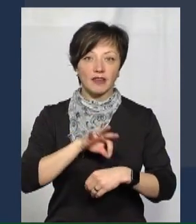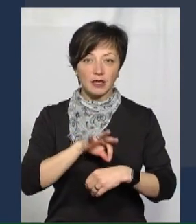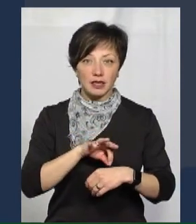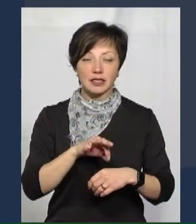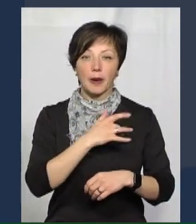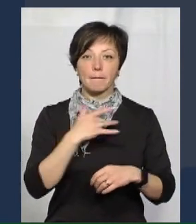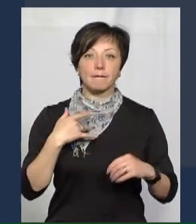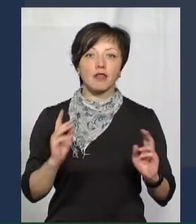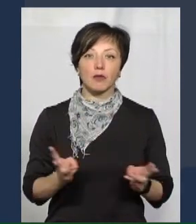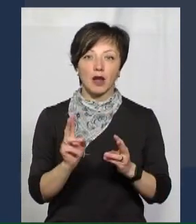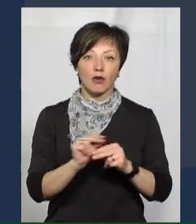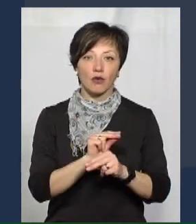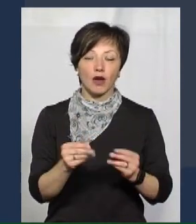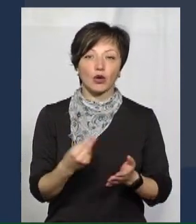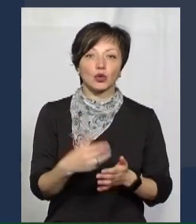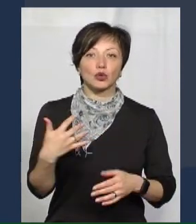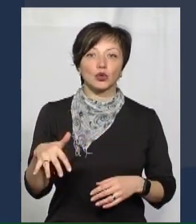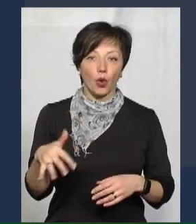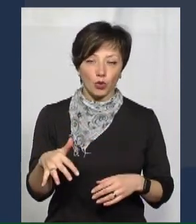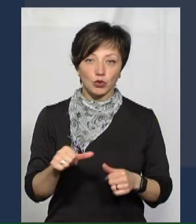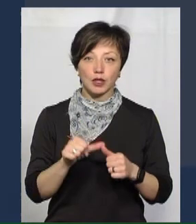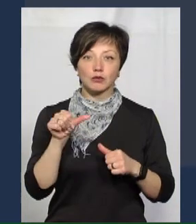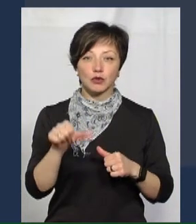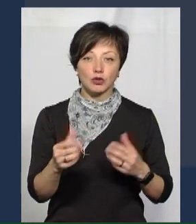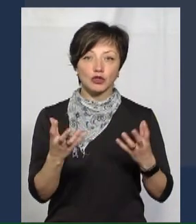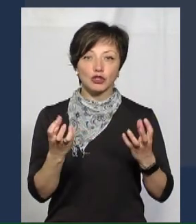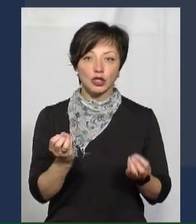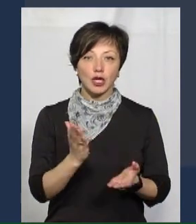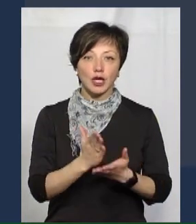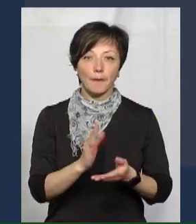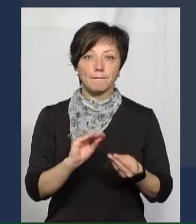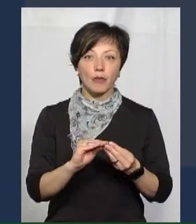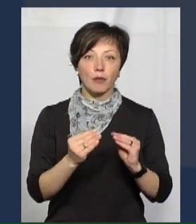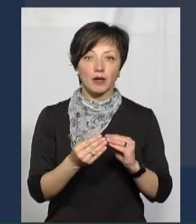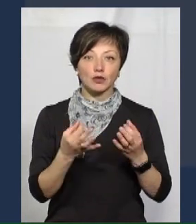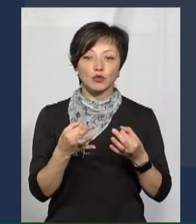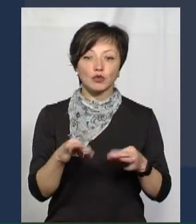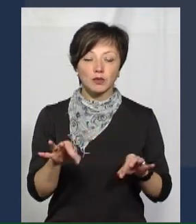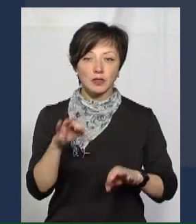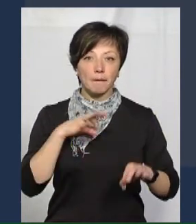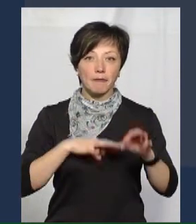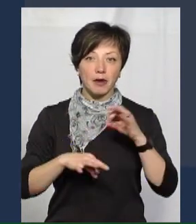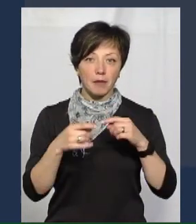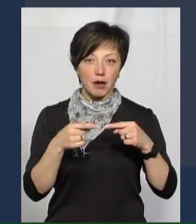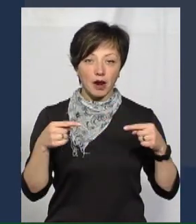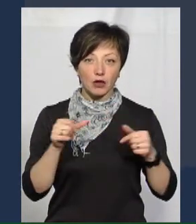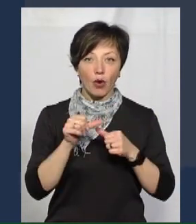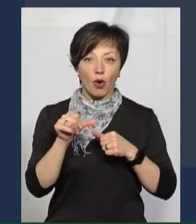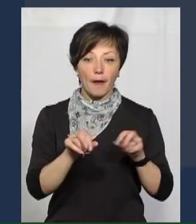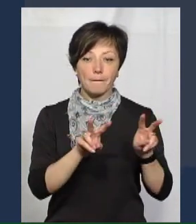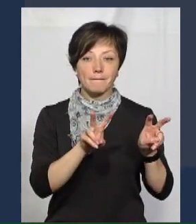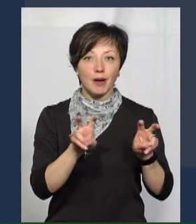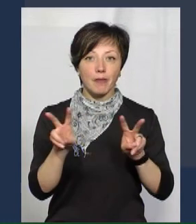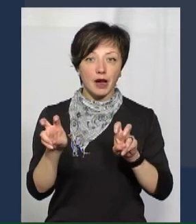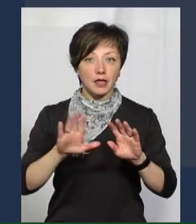Неремонію лікувати дуже дорого. Крім того, ще є проблема з доступністю лікарських препаратів. Окремі препарати,